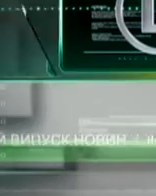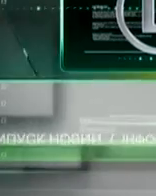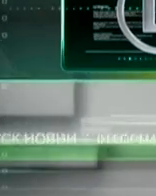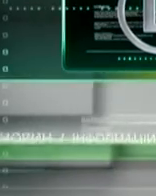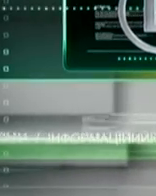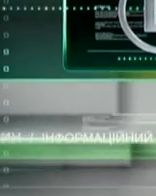Дякую. Дякую.